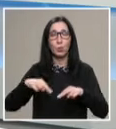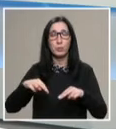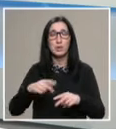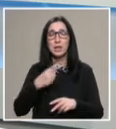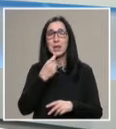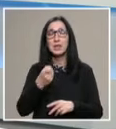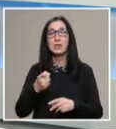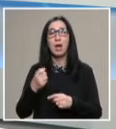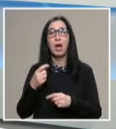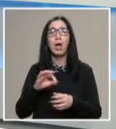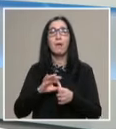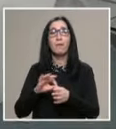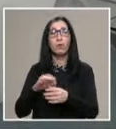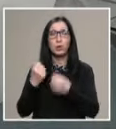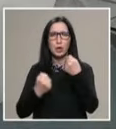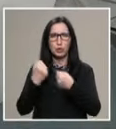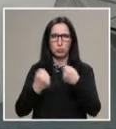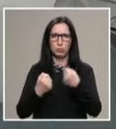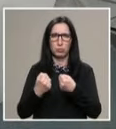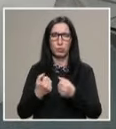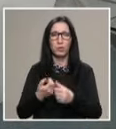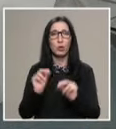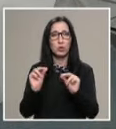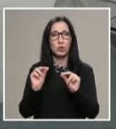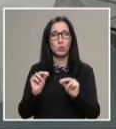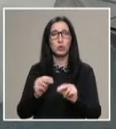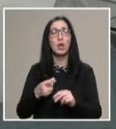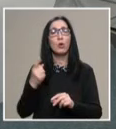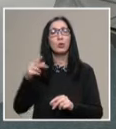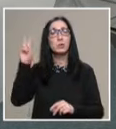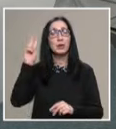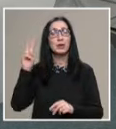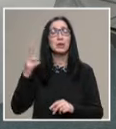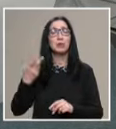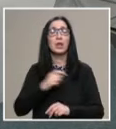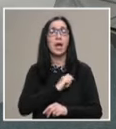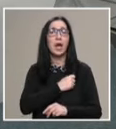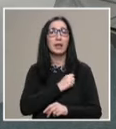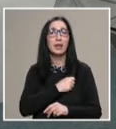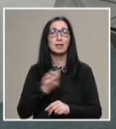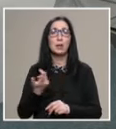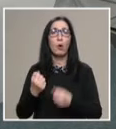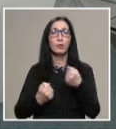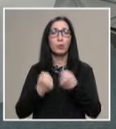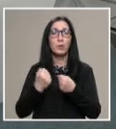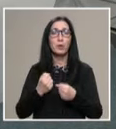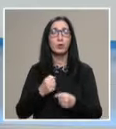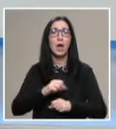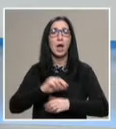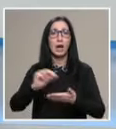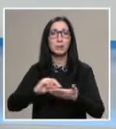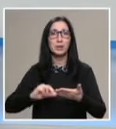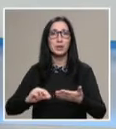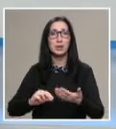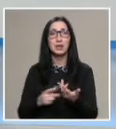за водачи-шофьори от изпълнителната агенция по автомобилна администрация. Няколко пъти я